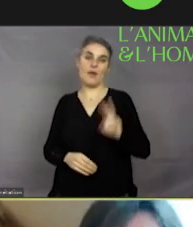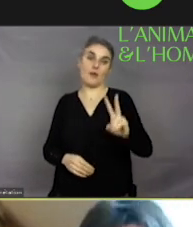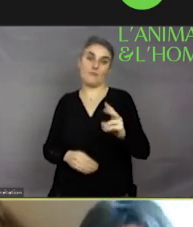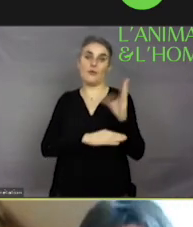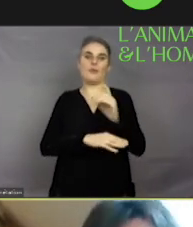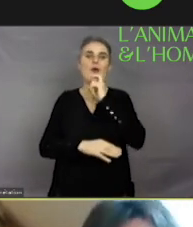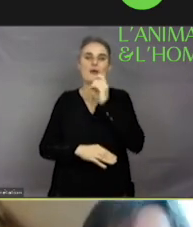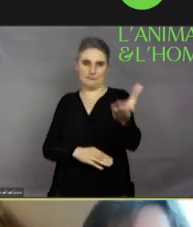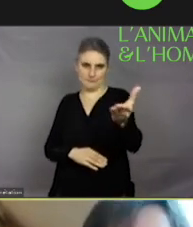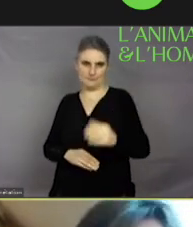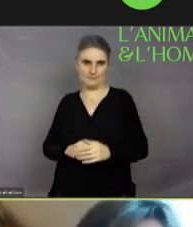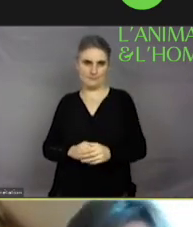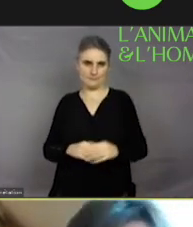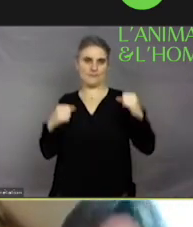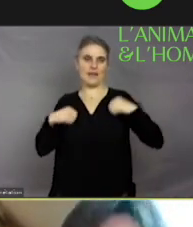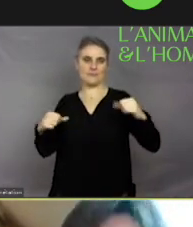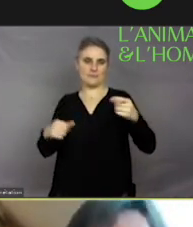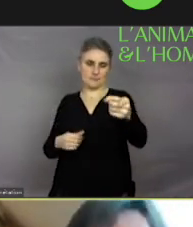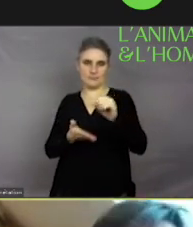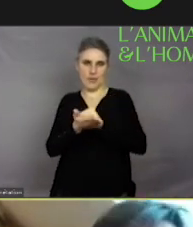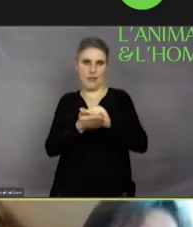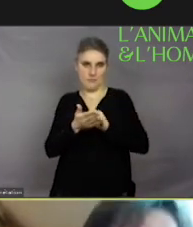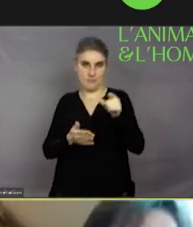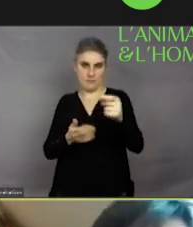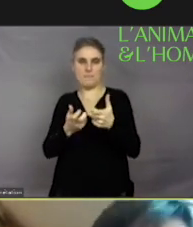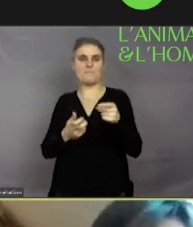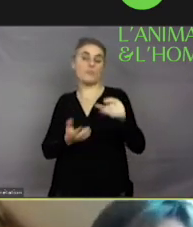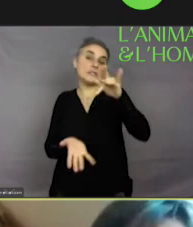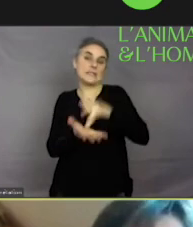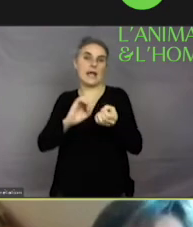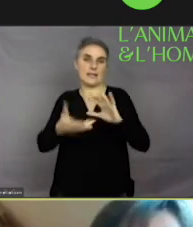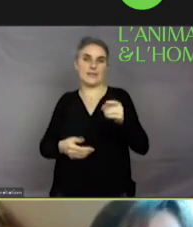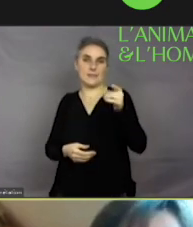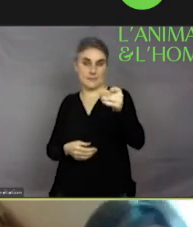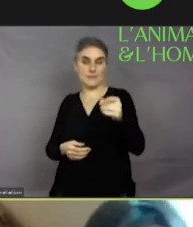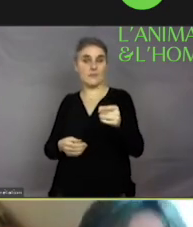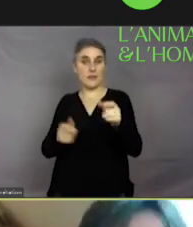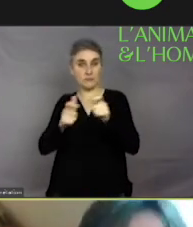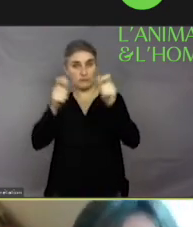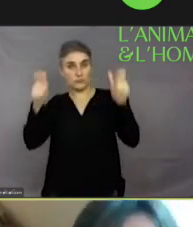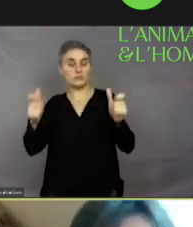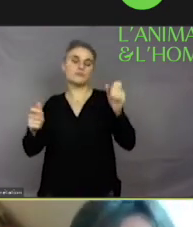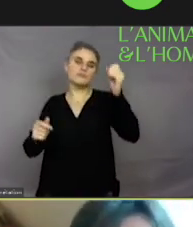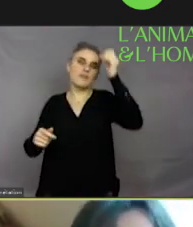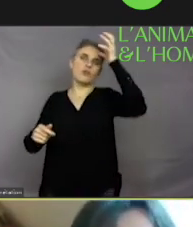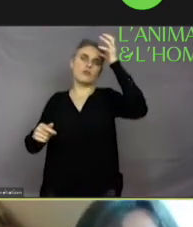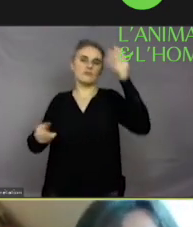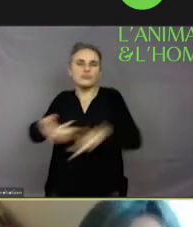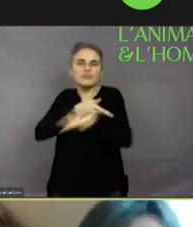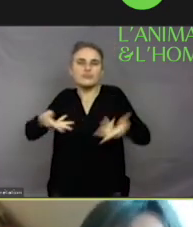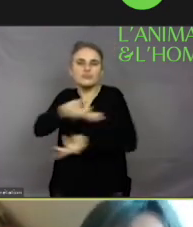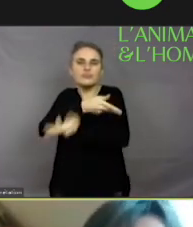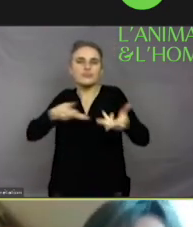vous montrer, la Société française de zoosémiotique, c'est l'une, c'est la seule, je dirais, société savante qui